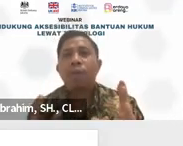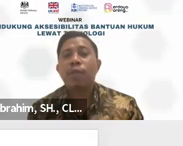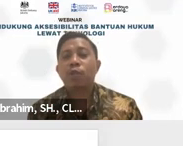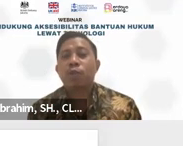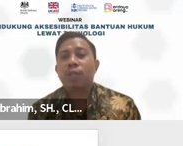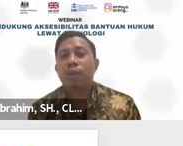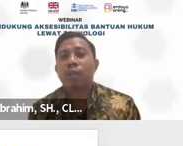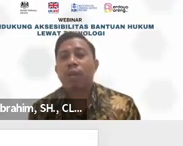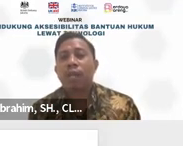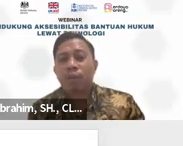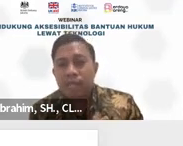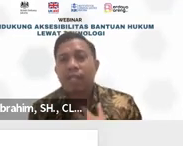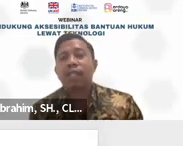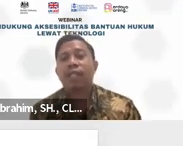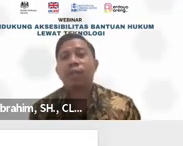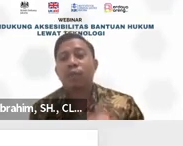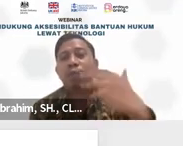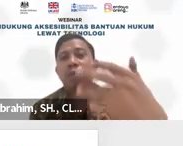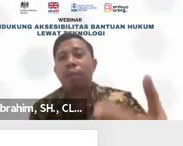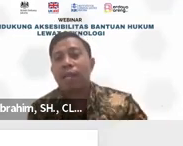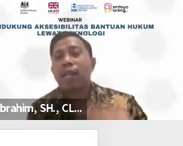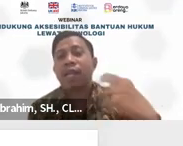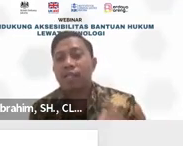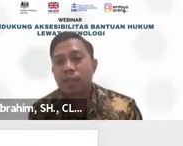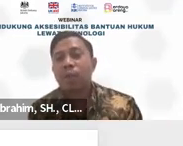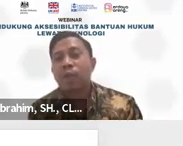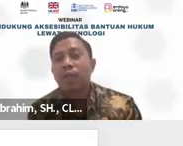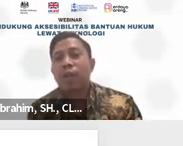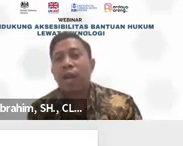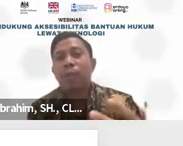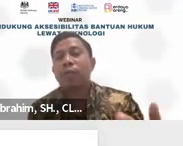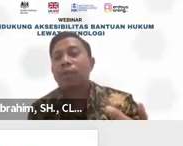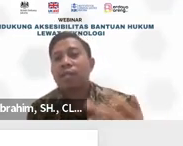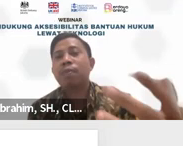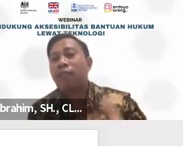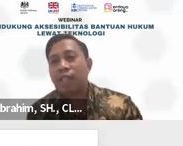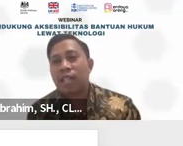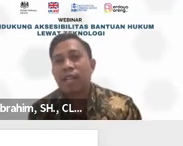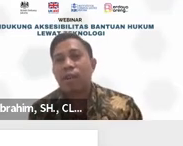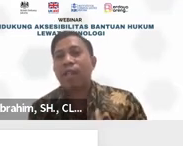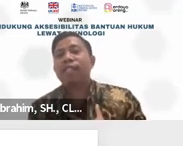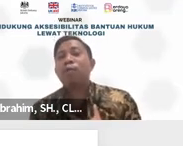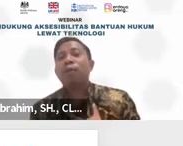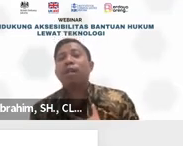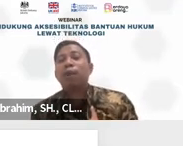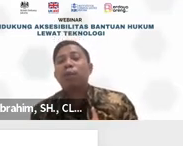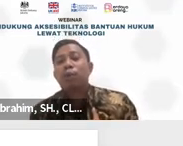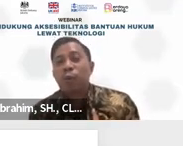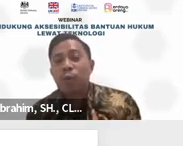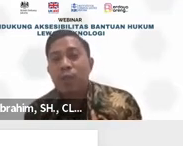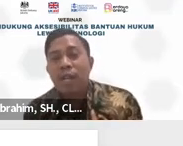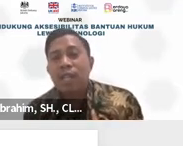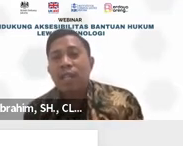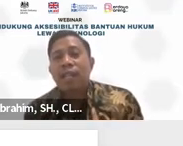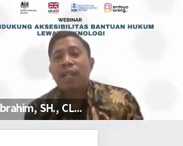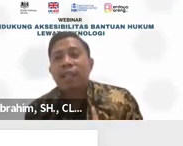bagaimana memicu teman-teman atau kita sendiri bagian dari situ apa sebenarnya manfaatnya oke saya mau memberikan bantuan